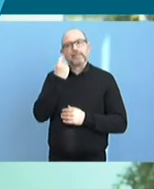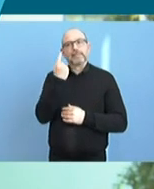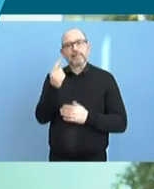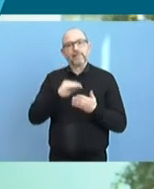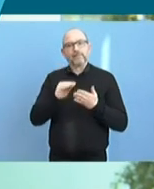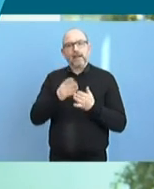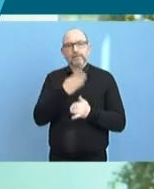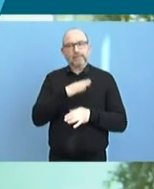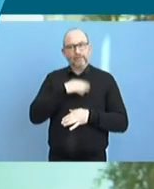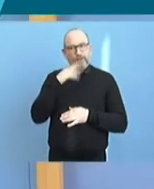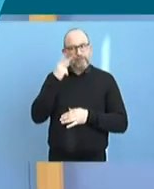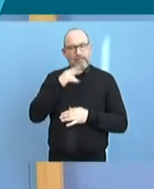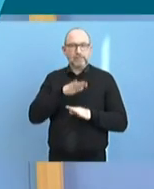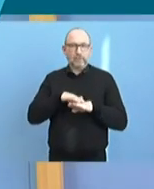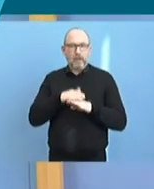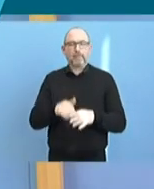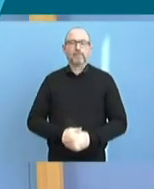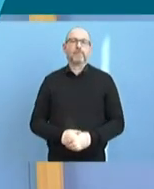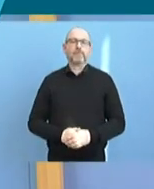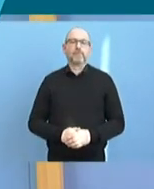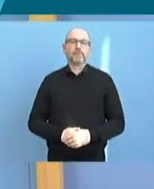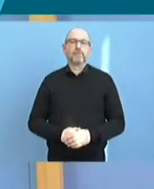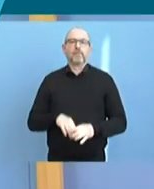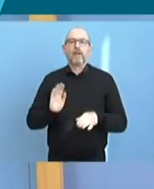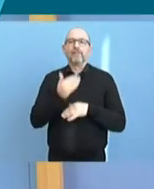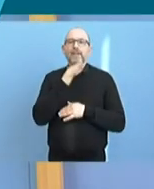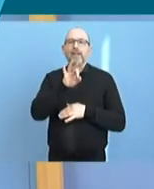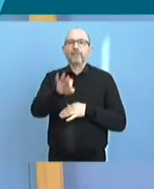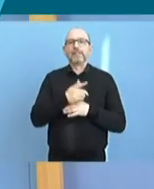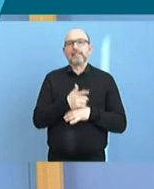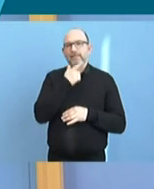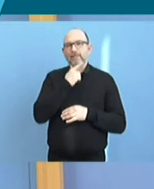verstanden. Gut. Dann sage ich Dankeschön für diesen Mittwochmittag.